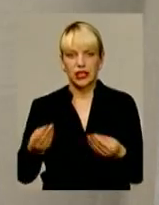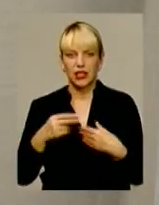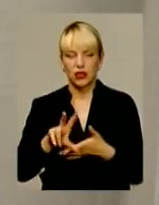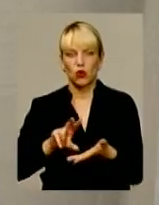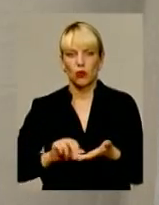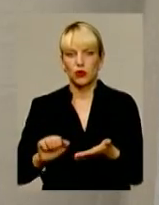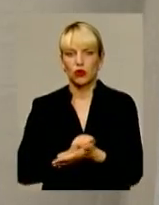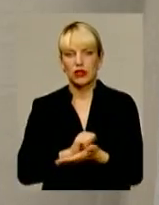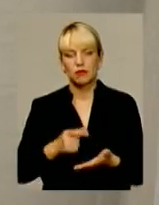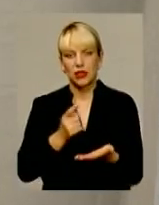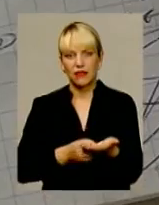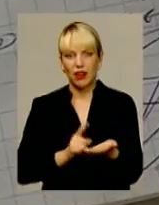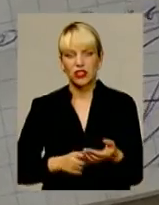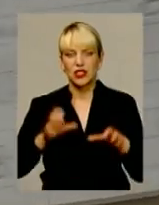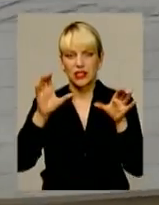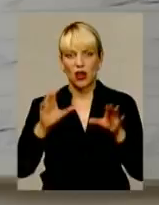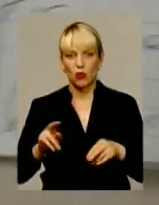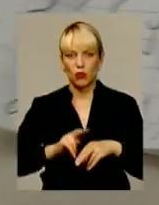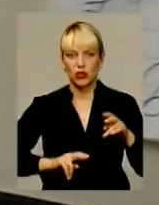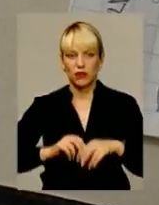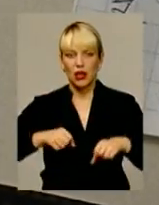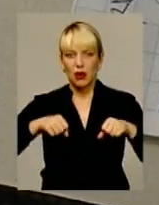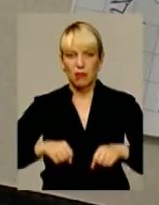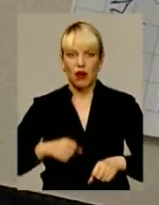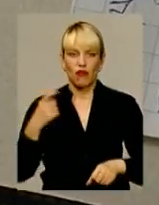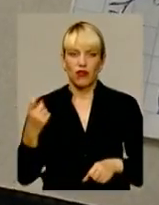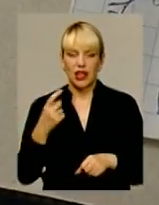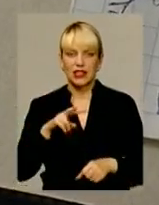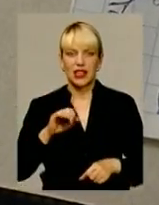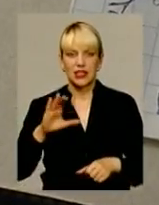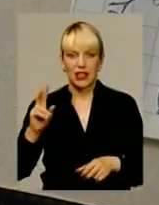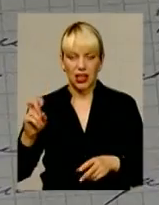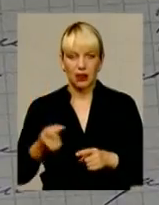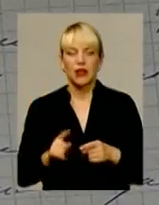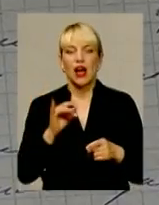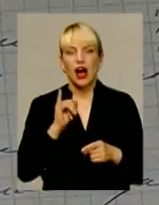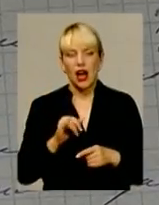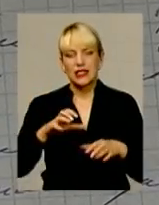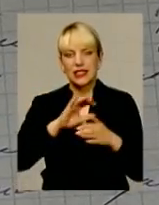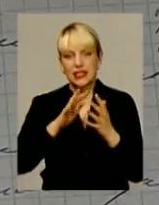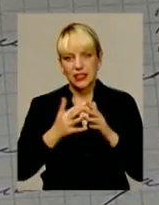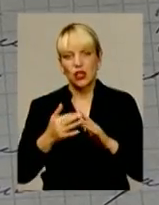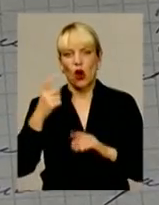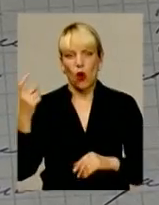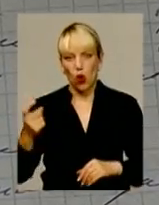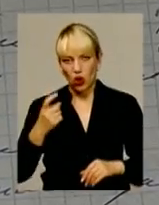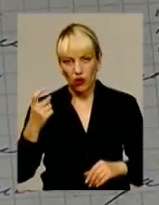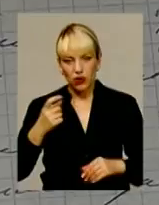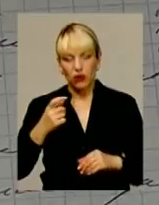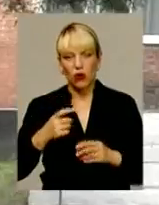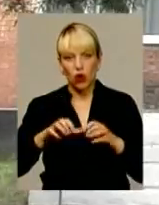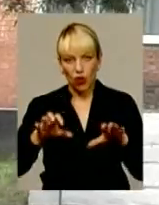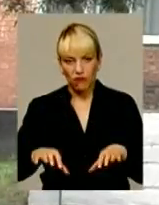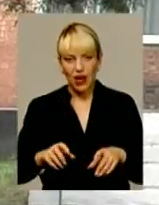підтвердженням законності будівництва права власності пана Лисака на землю. Сільський голова, який наразі відпустці, але прийшов на роботу,